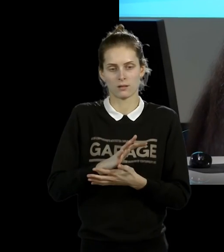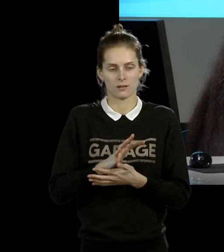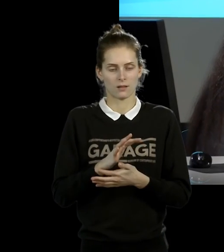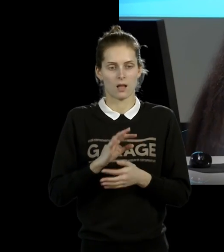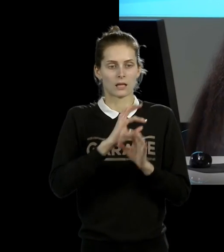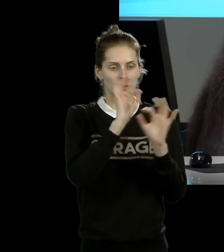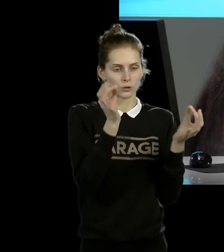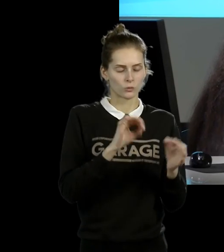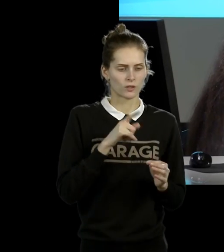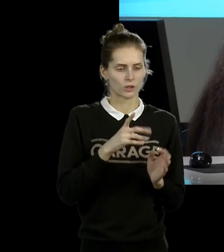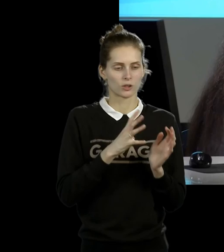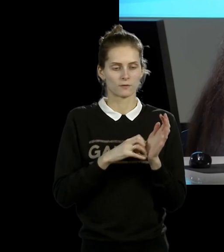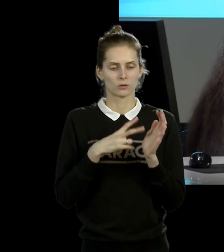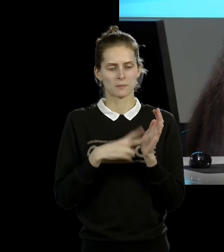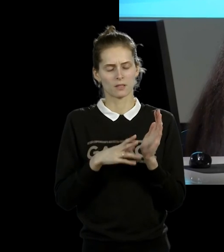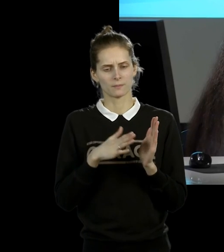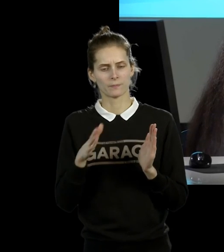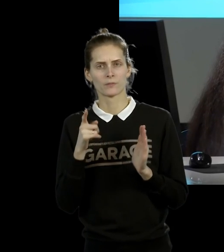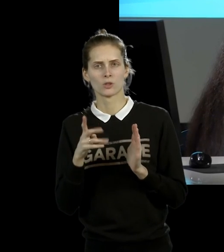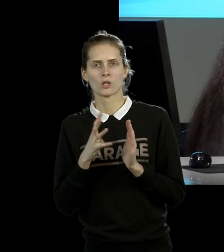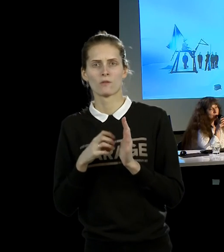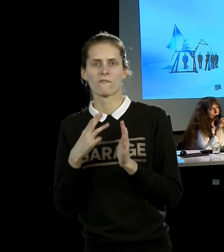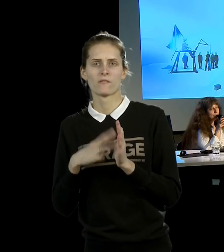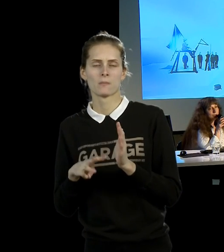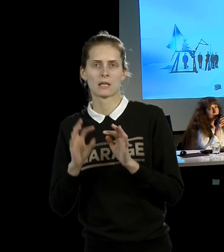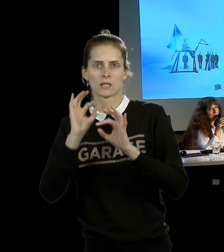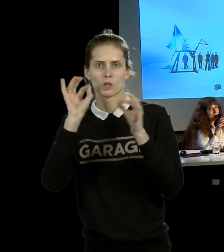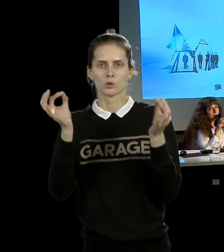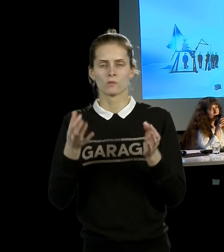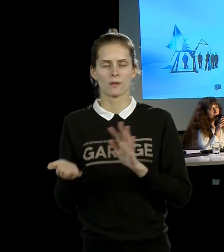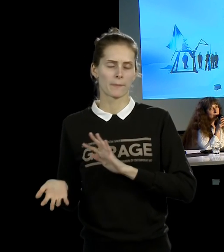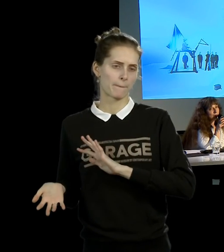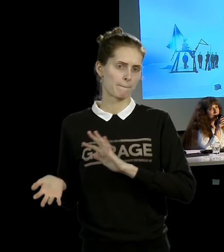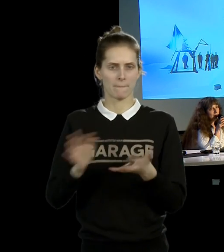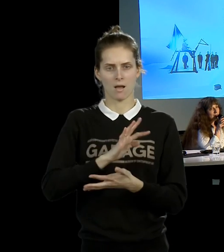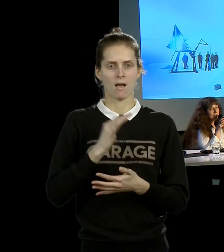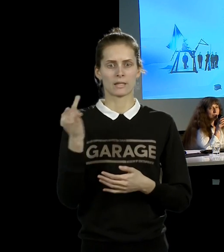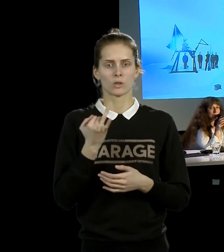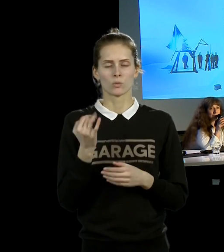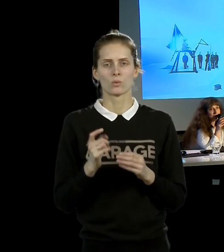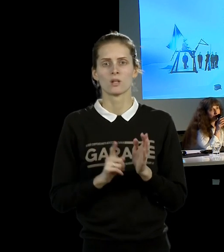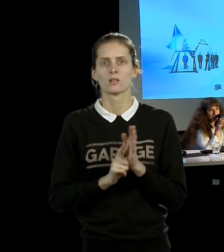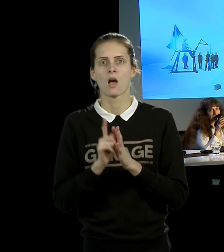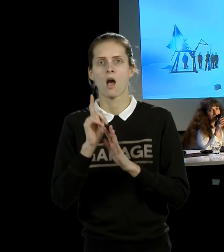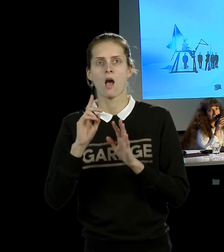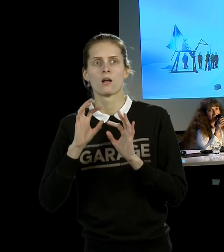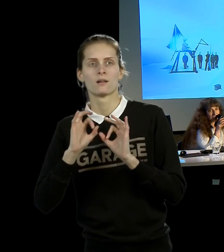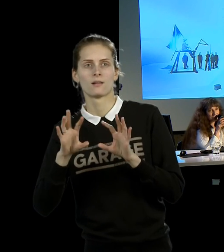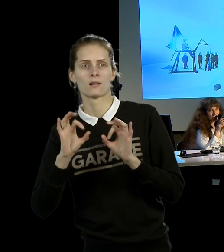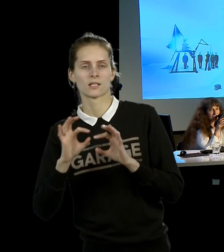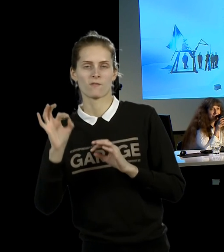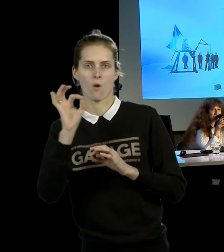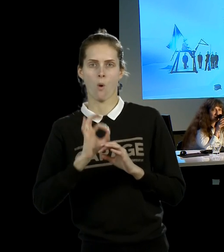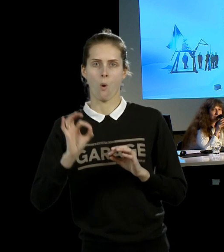Искусство стало нарративным, искусство стало рассказывать истории. Вернулась, например, фигуративная